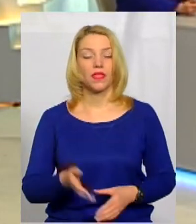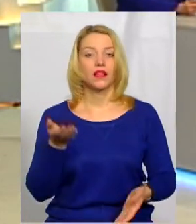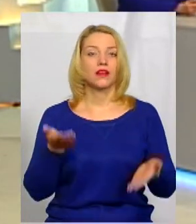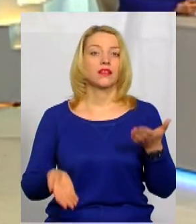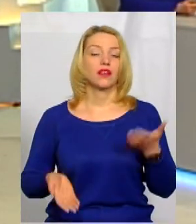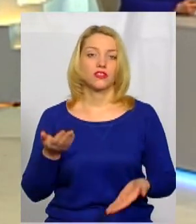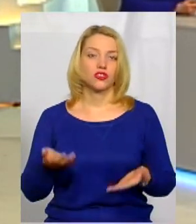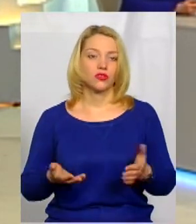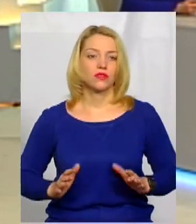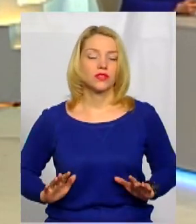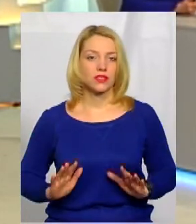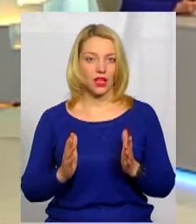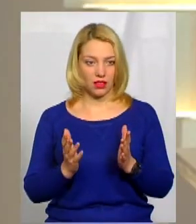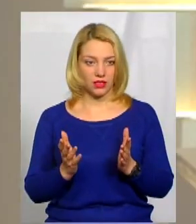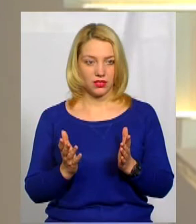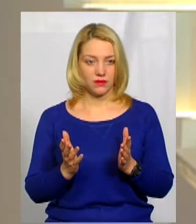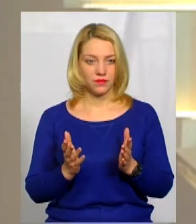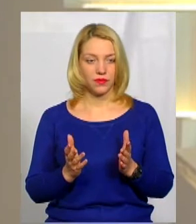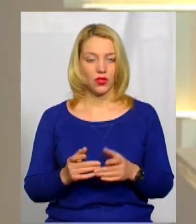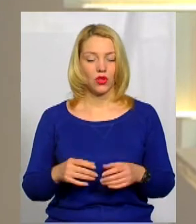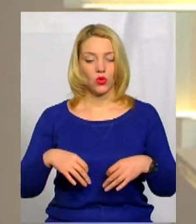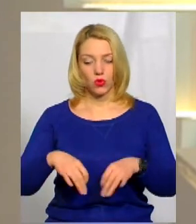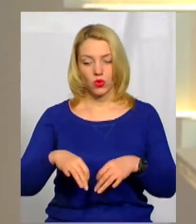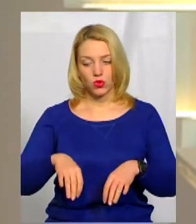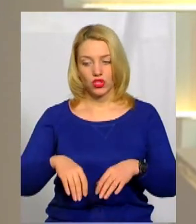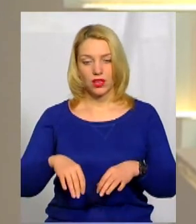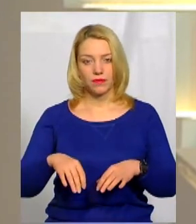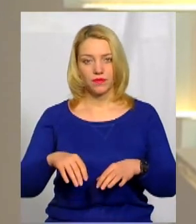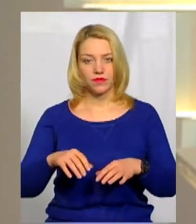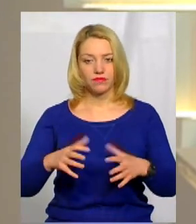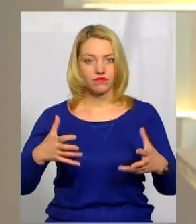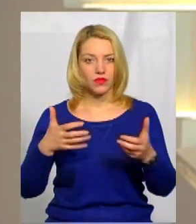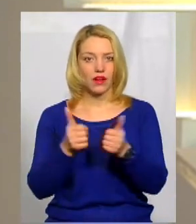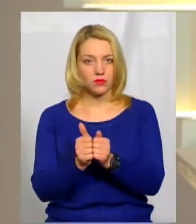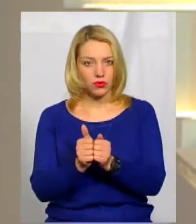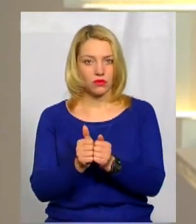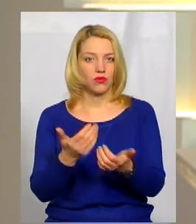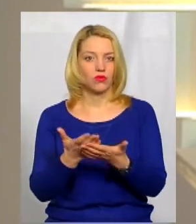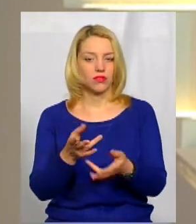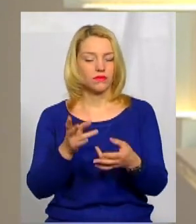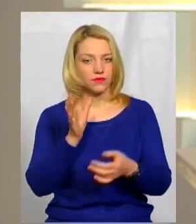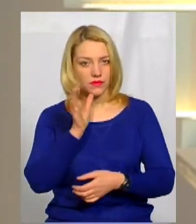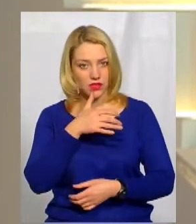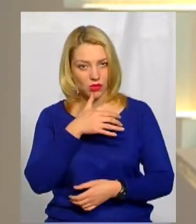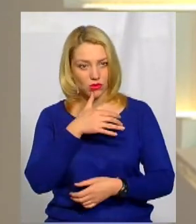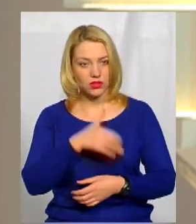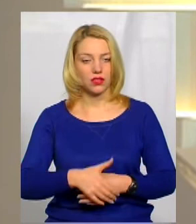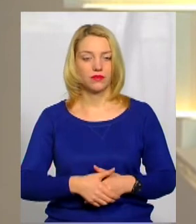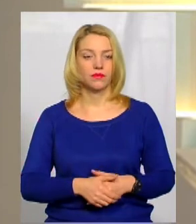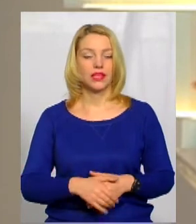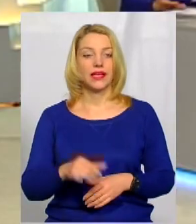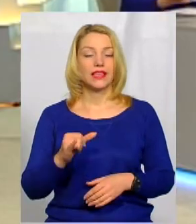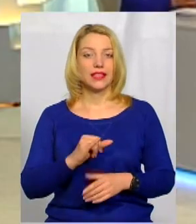Якщо сталася дорожньо-транспортна пригода, серйозна дорожньо-транспортна пригода,